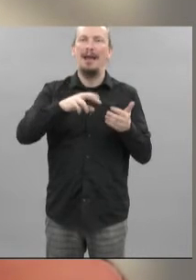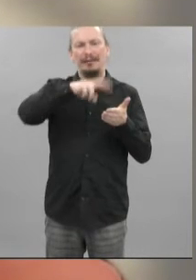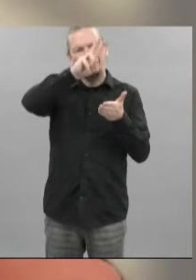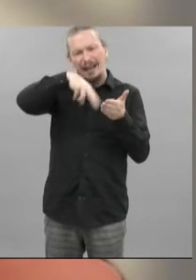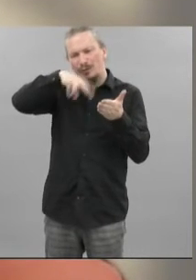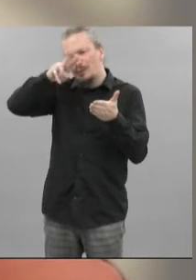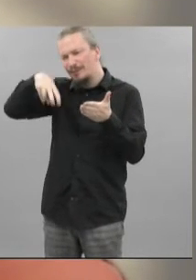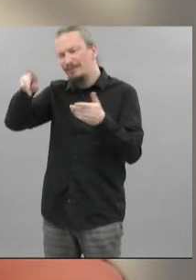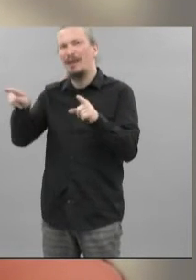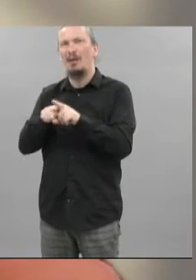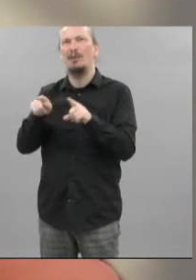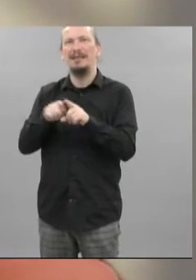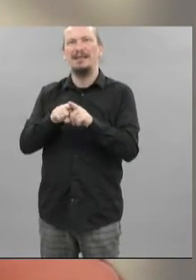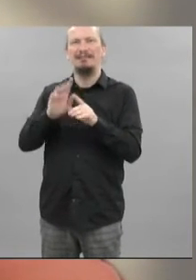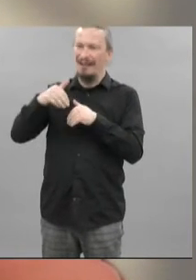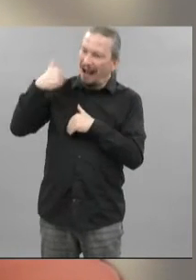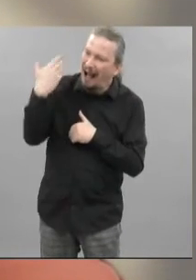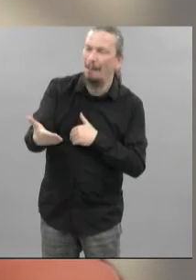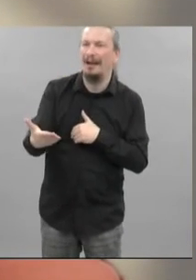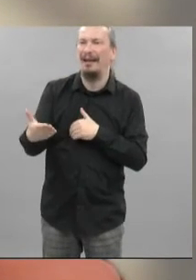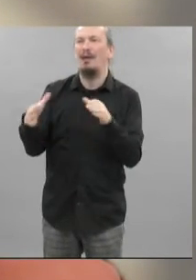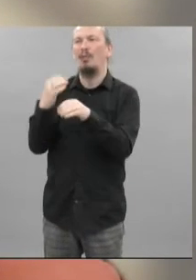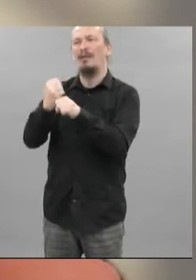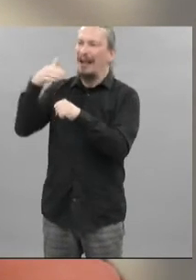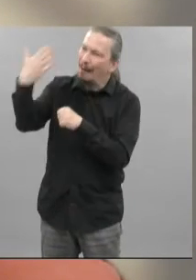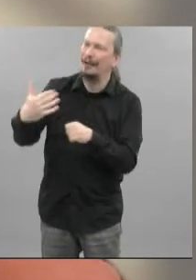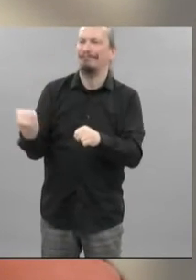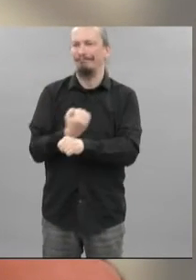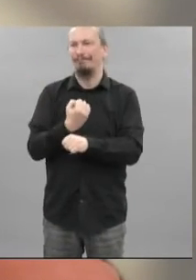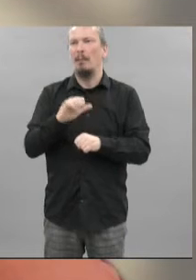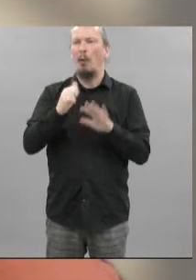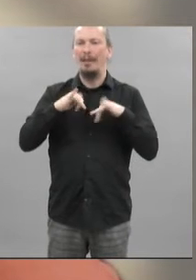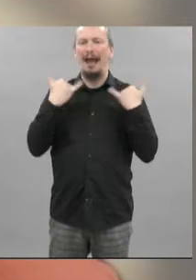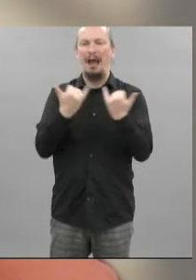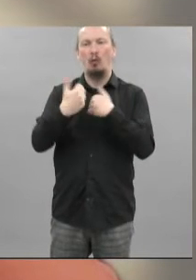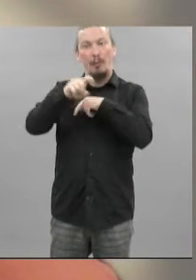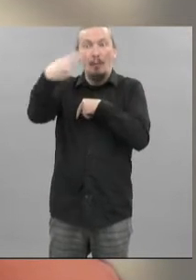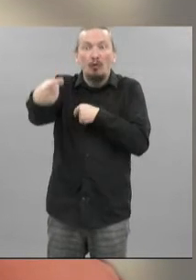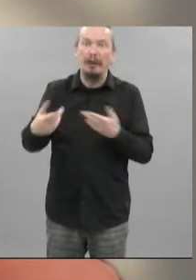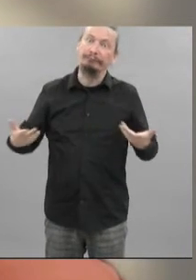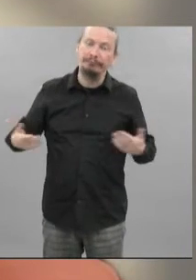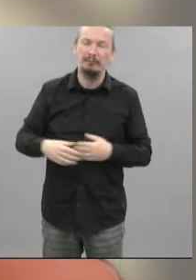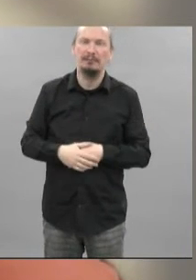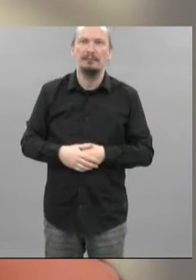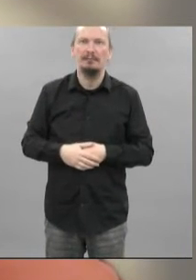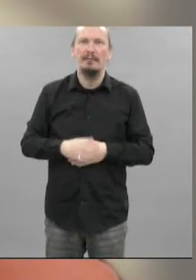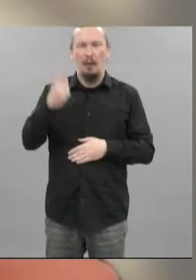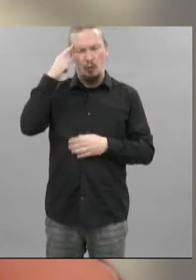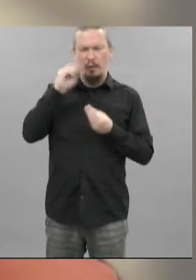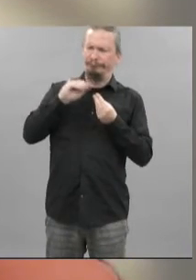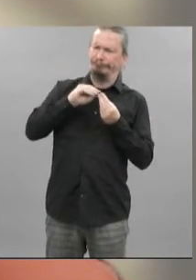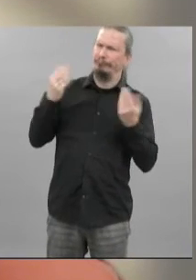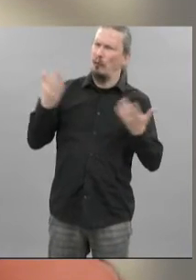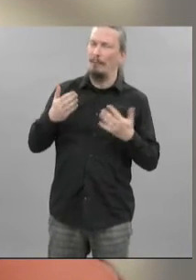et aussi de par la tenue a posteriori du groupe de travail. La première réunion se tenant la semaine prochaine. Notre interrogation est la